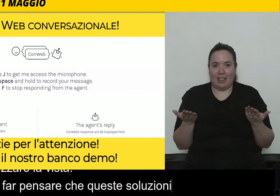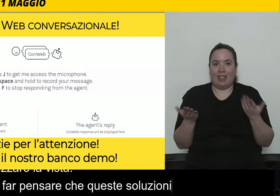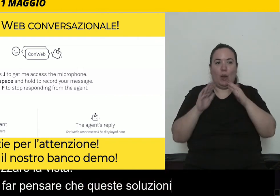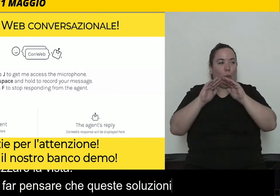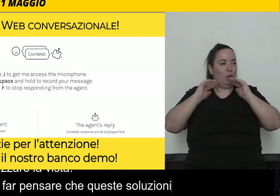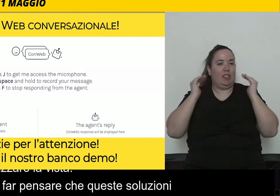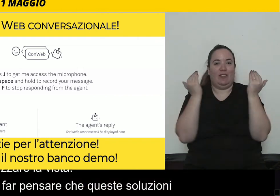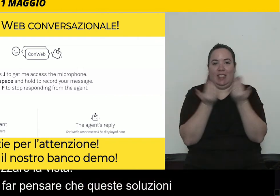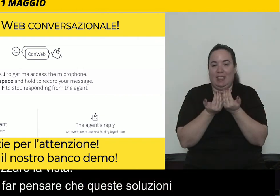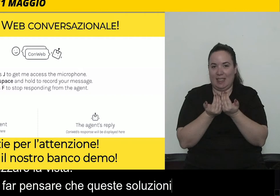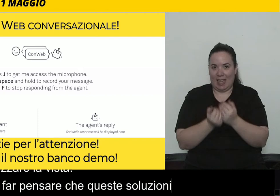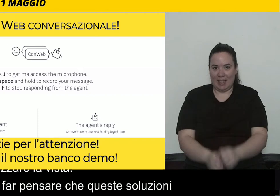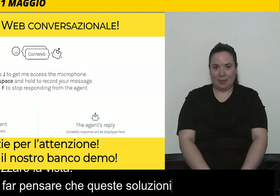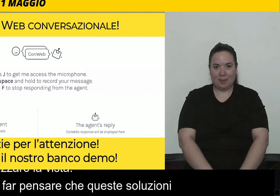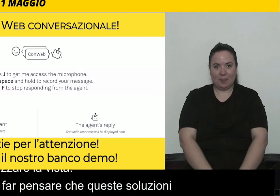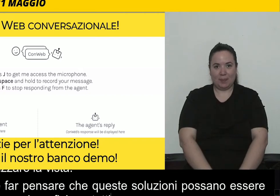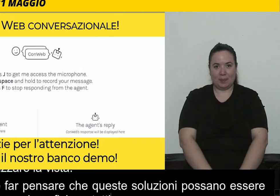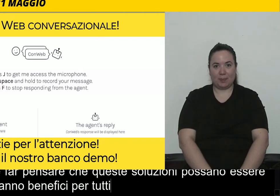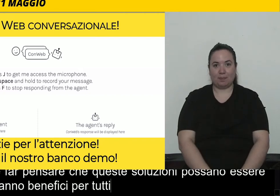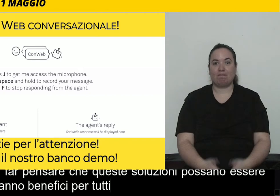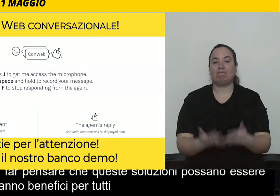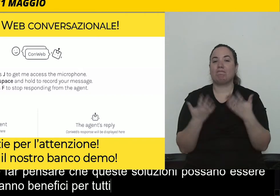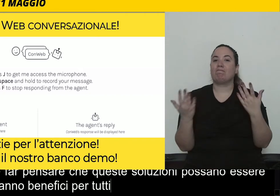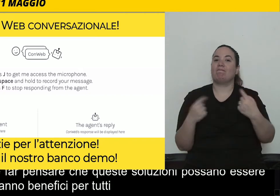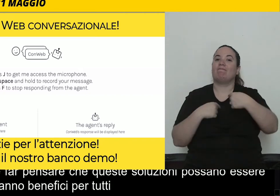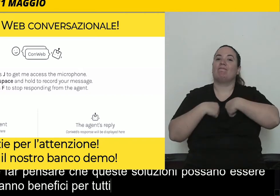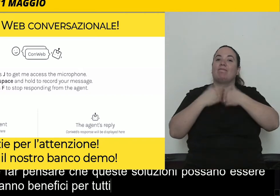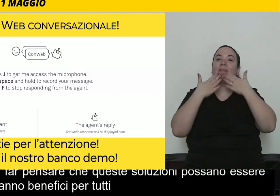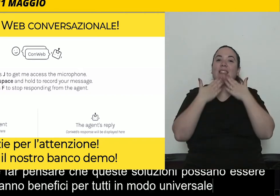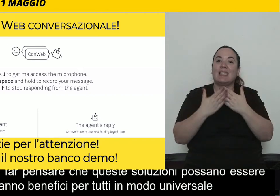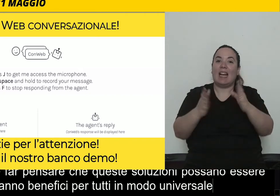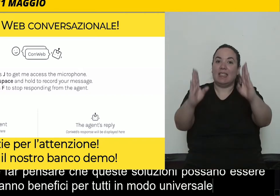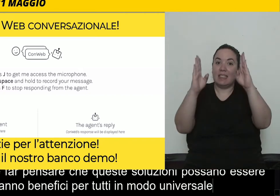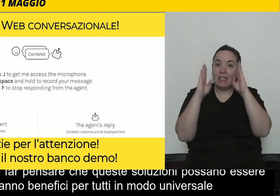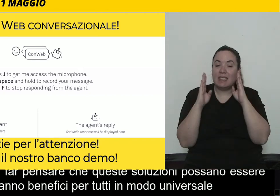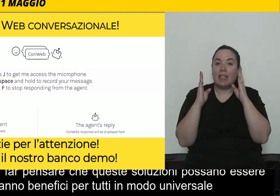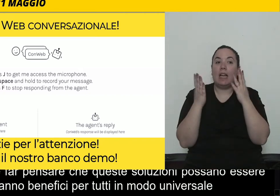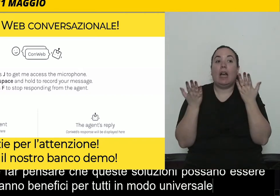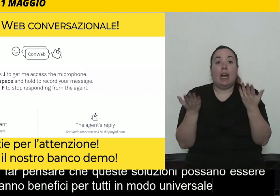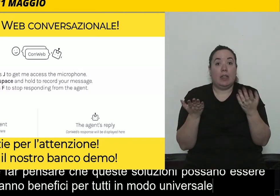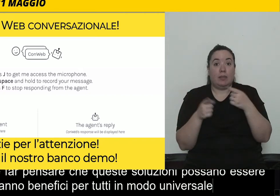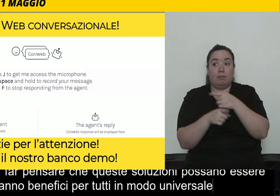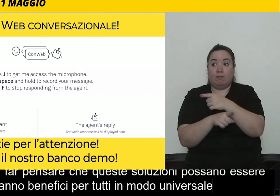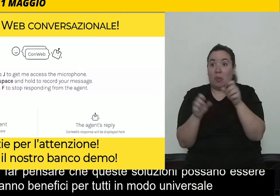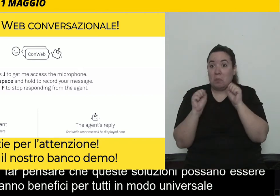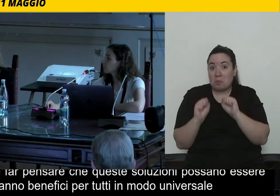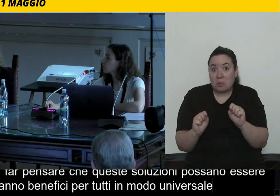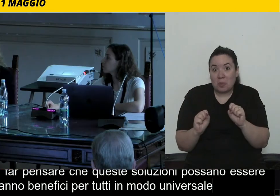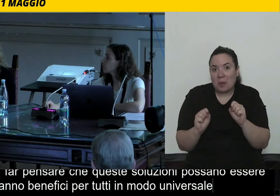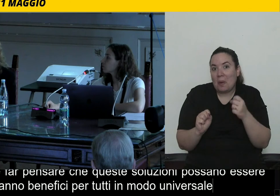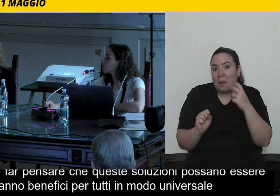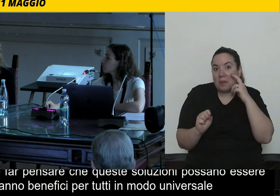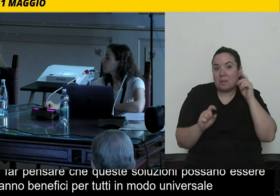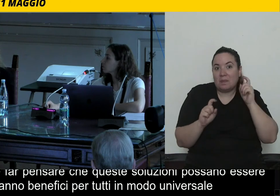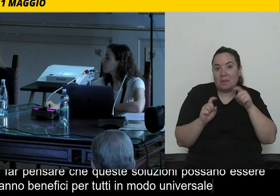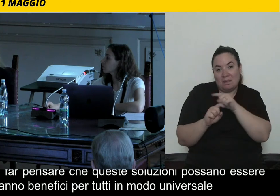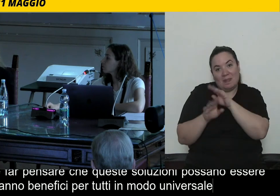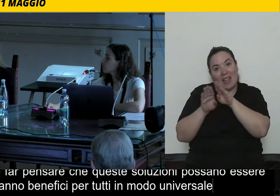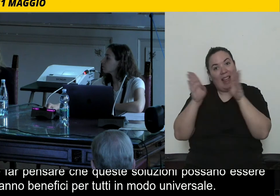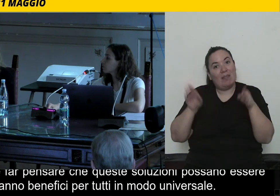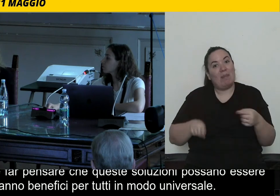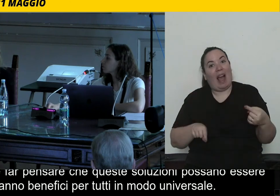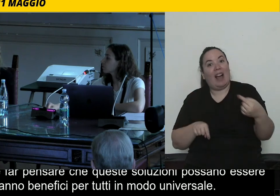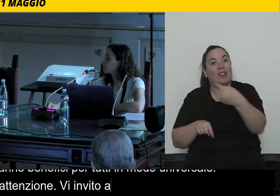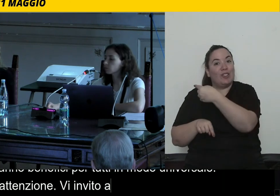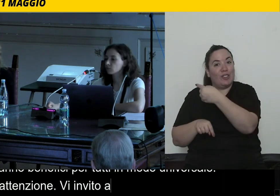universale per tutti. Io ringrazio per l'attenzione e vi invito anche a visitare il nostro banco demo,